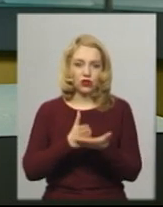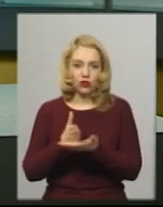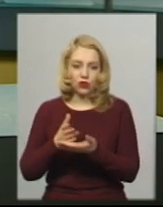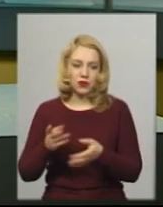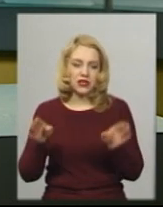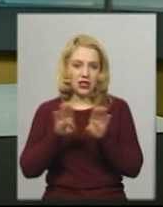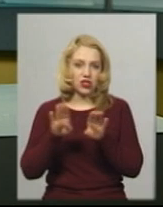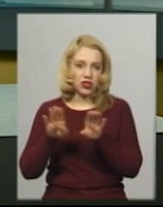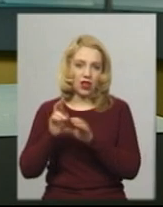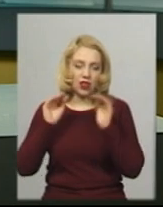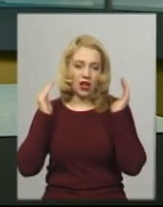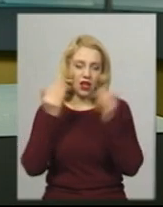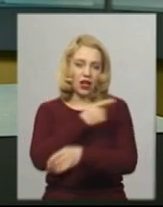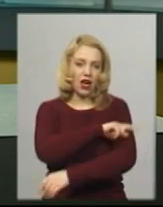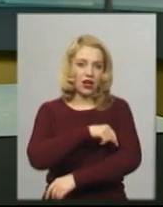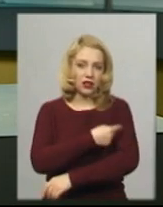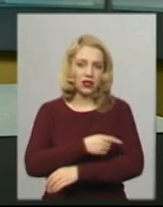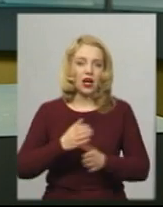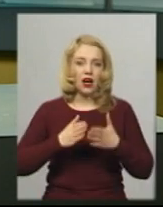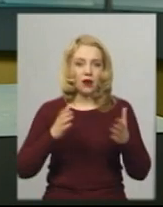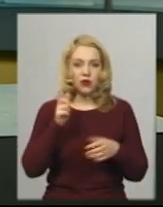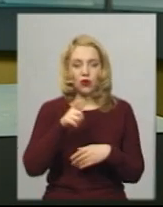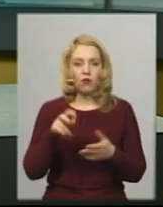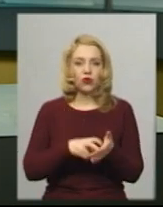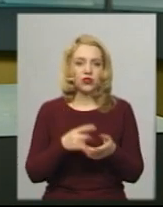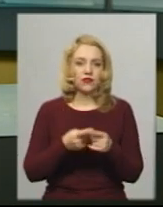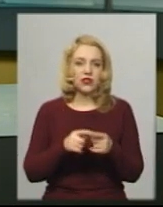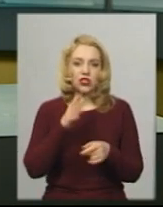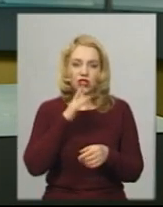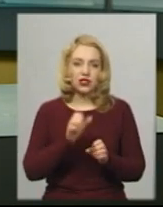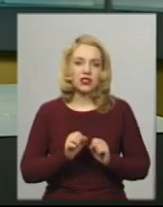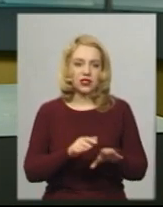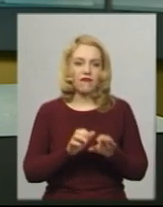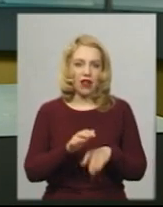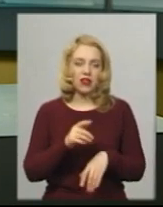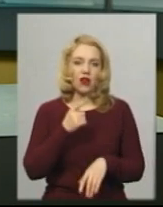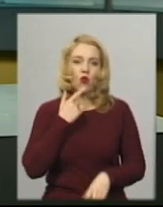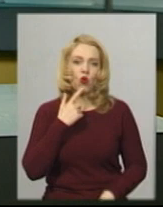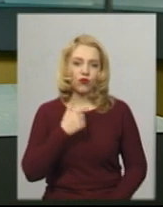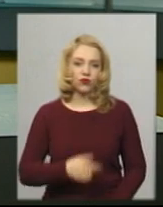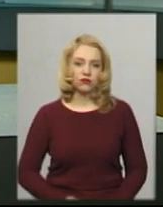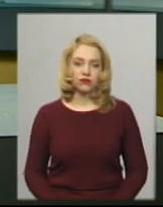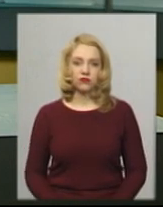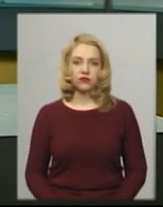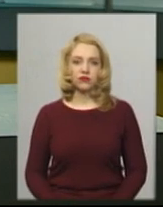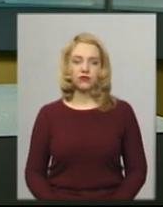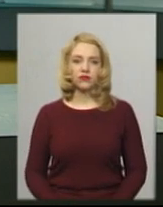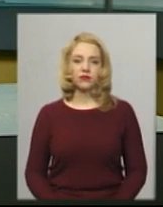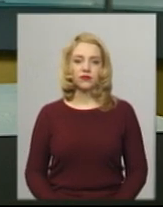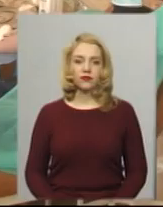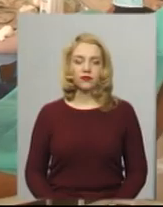частина краян, за словами заступниці директора, побоюється в цей час здавати кров. Подробиці далі у сюжеті Світлани Парубок.